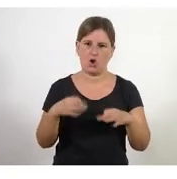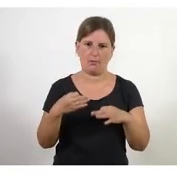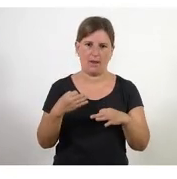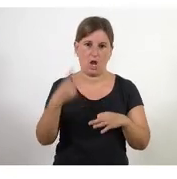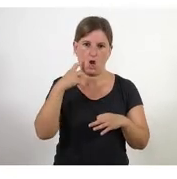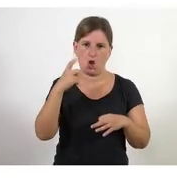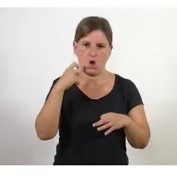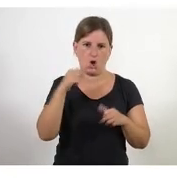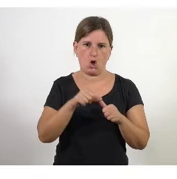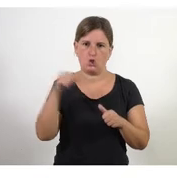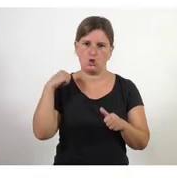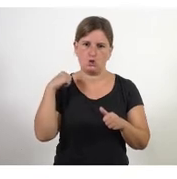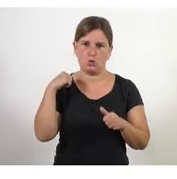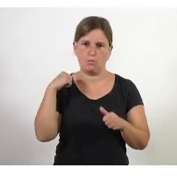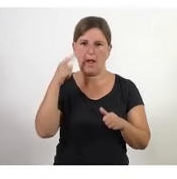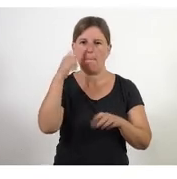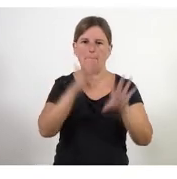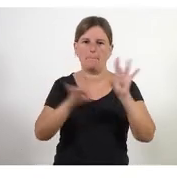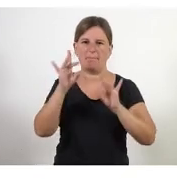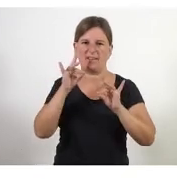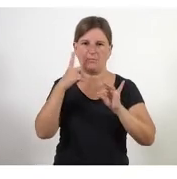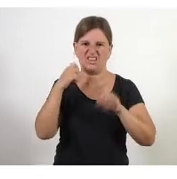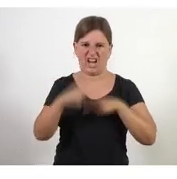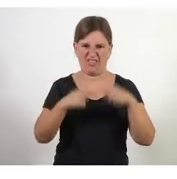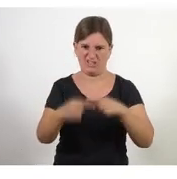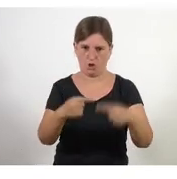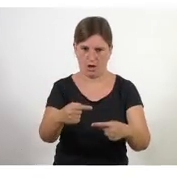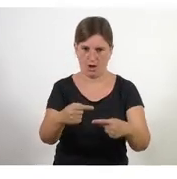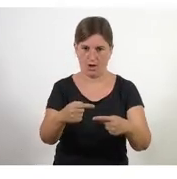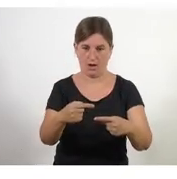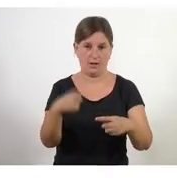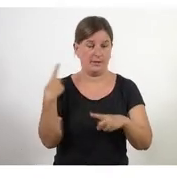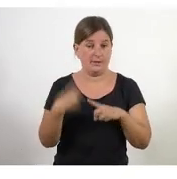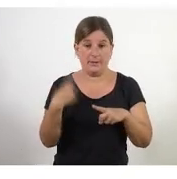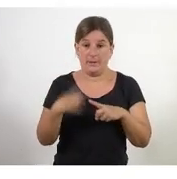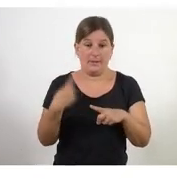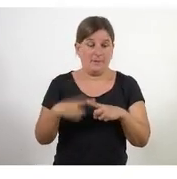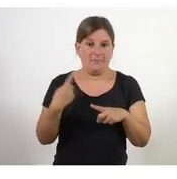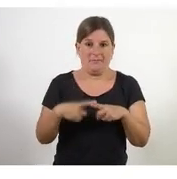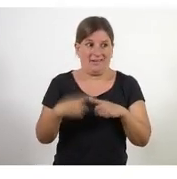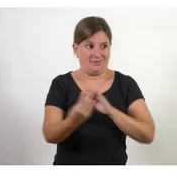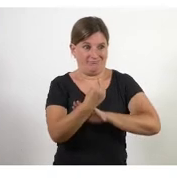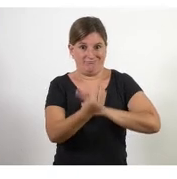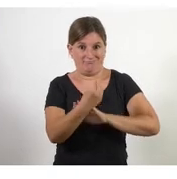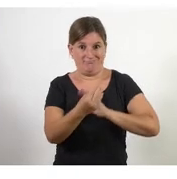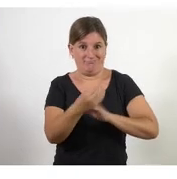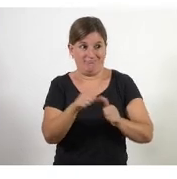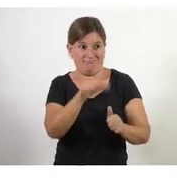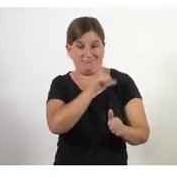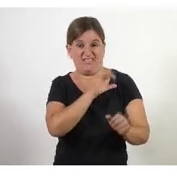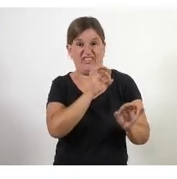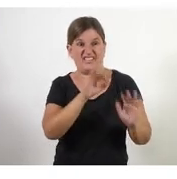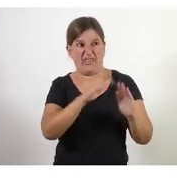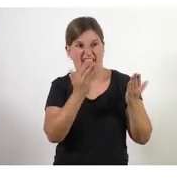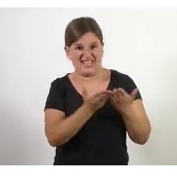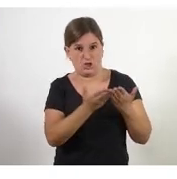superentrenats amb metodologies predictives per què? perquè és la forma com ens han ensenyat des que anàvem a l